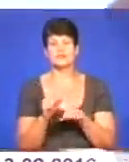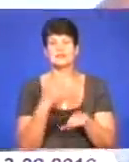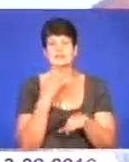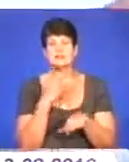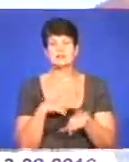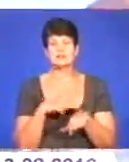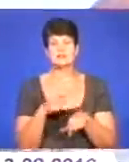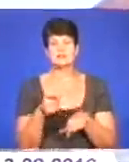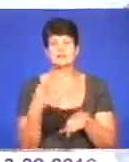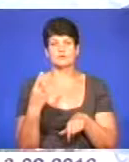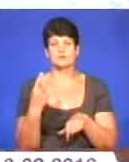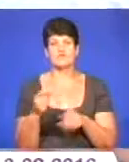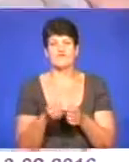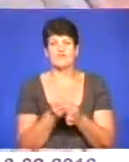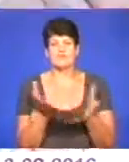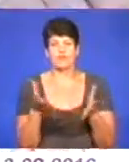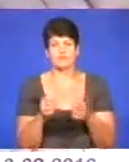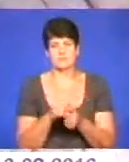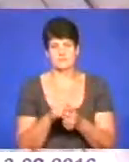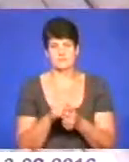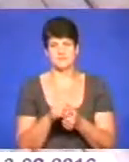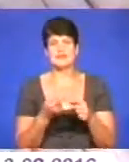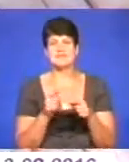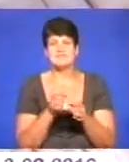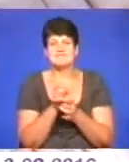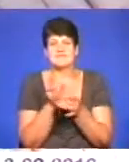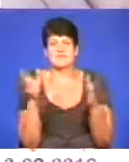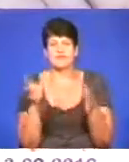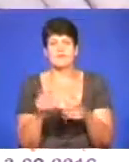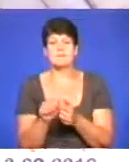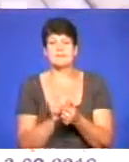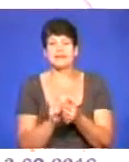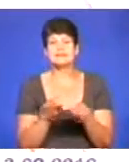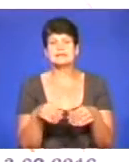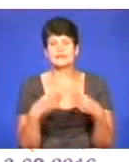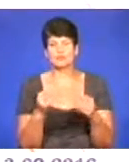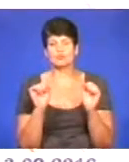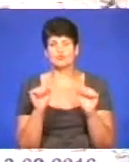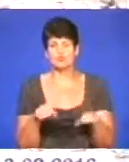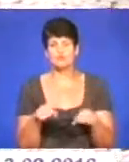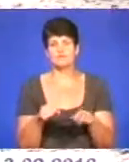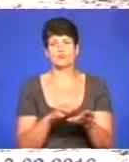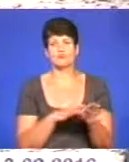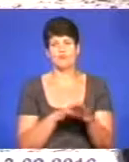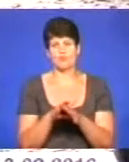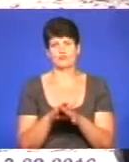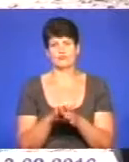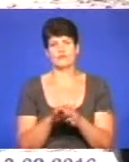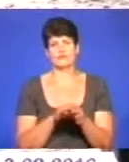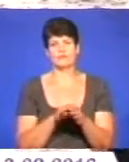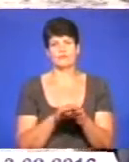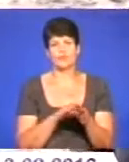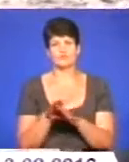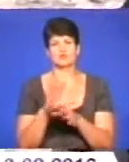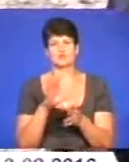області вибуховими матеріалами. Зазначені вибухові матеріали нададуть можливість підрозділу в повному об'ємі виконувати поставлені